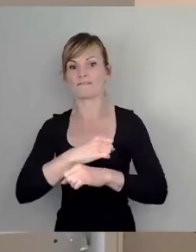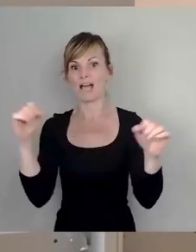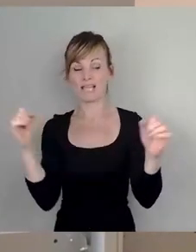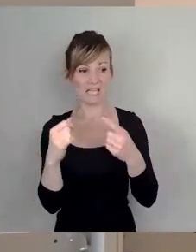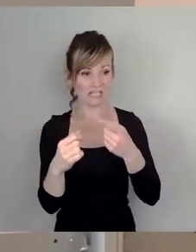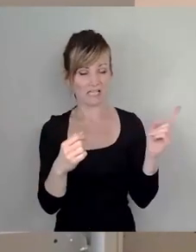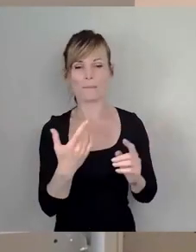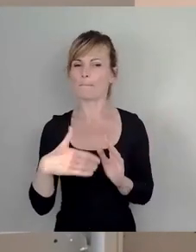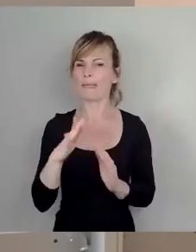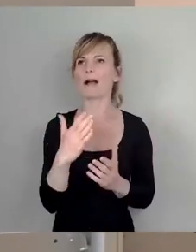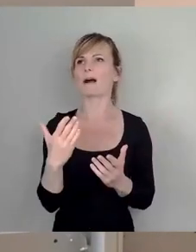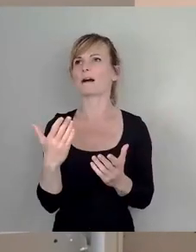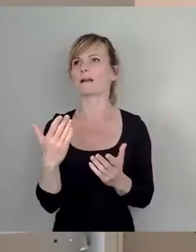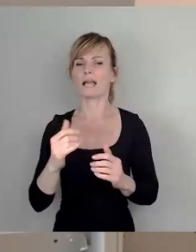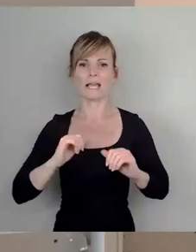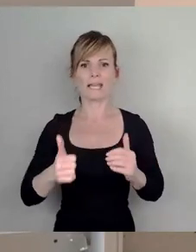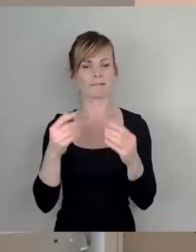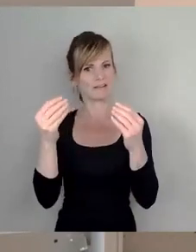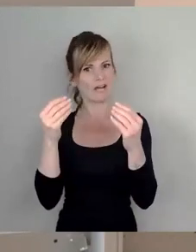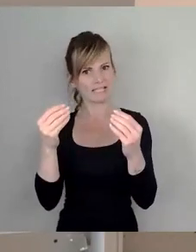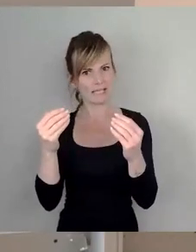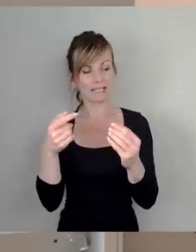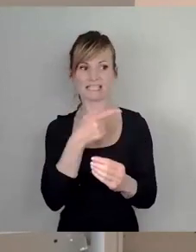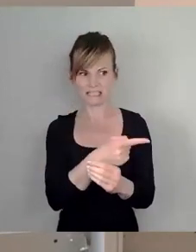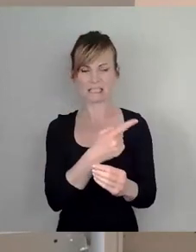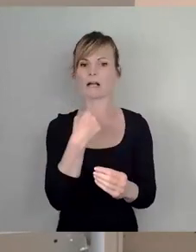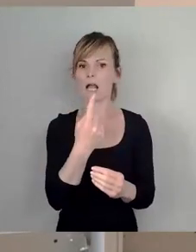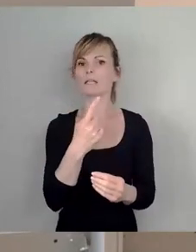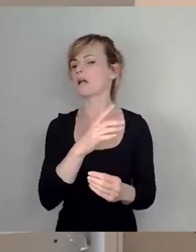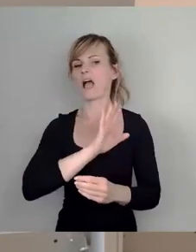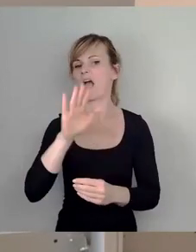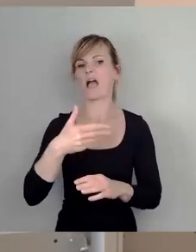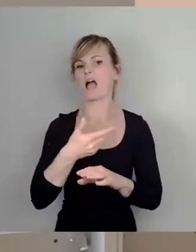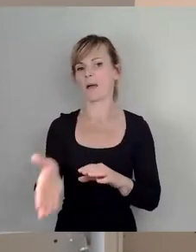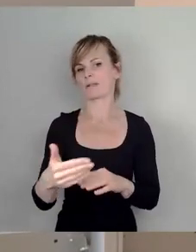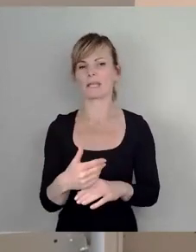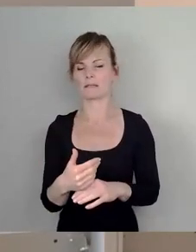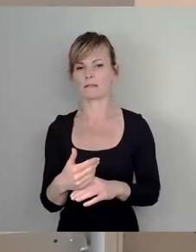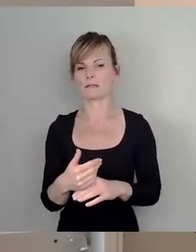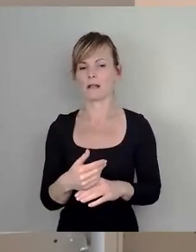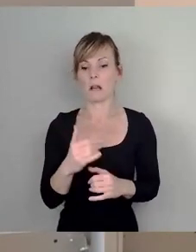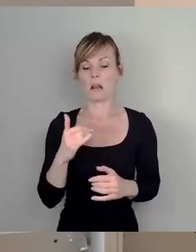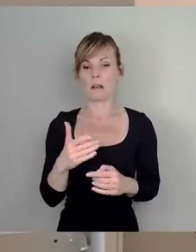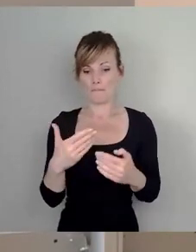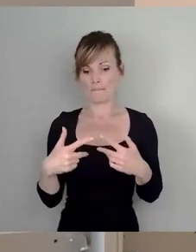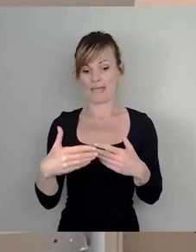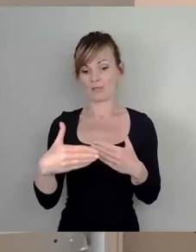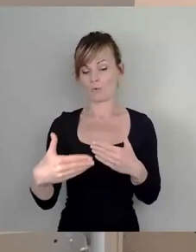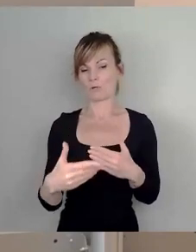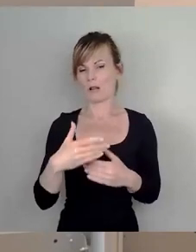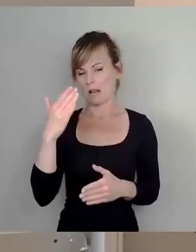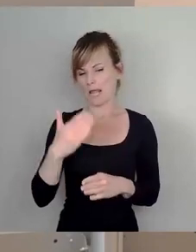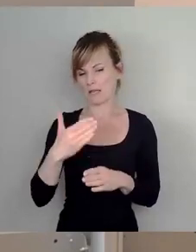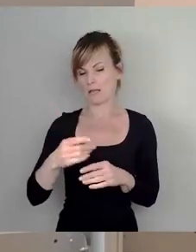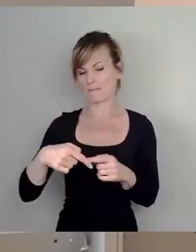für mehr Lebensqualität, werden sie hier sozusagen jetzt am kurz vor Ende dieser Periode, kurz vor Ende der